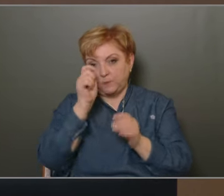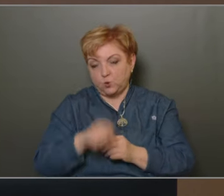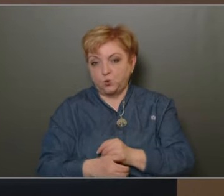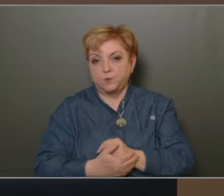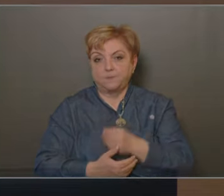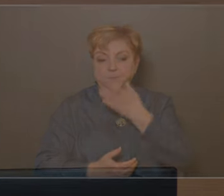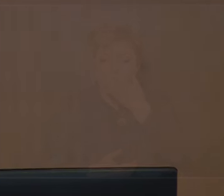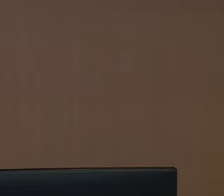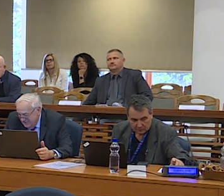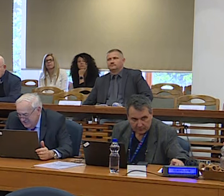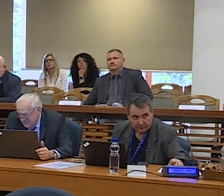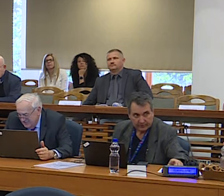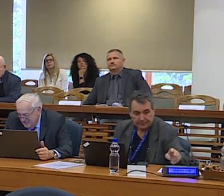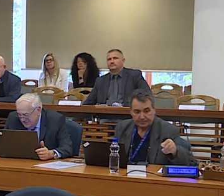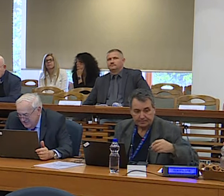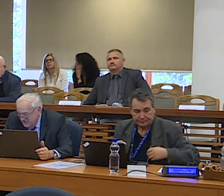kérem, döntsünk.